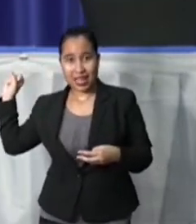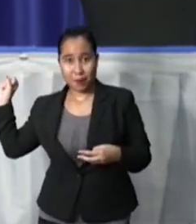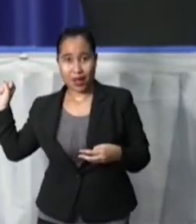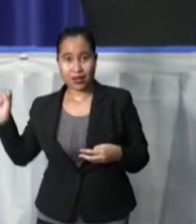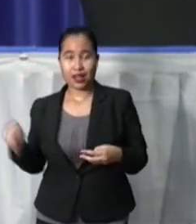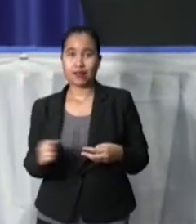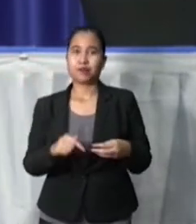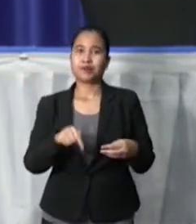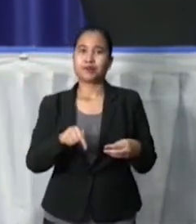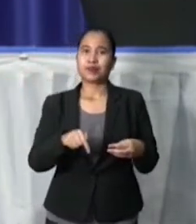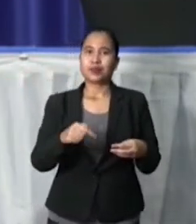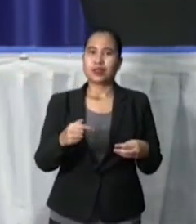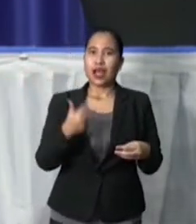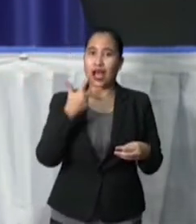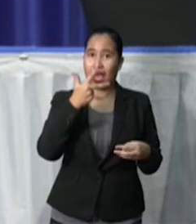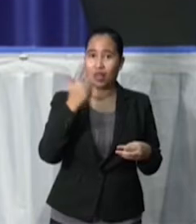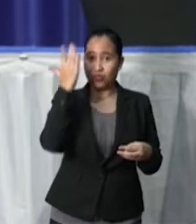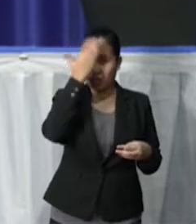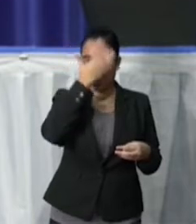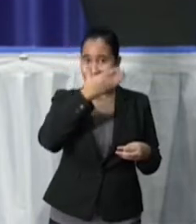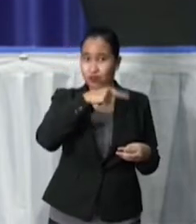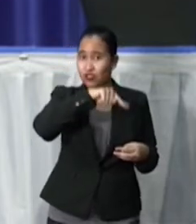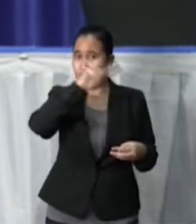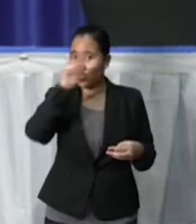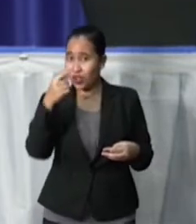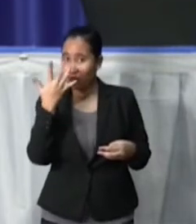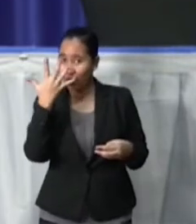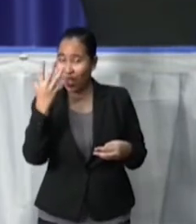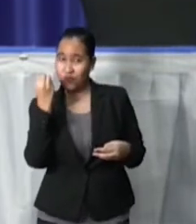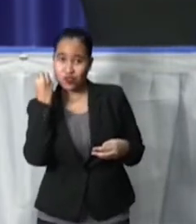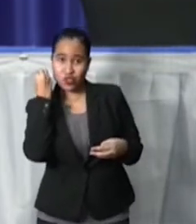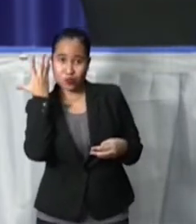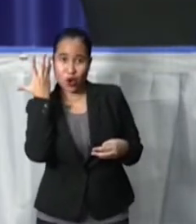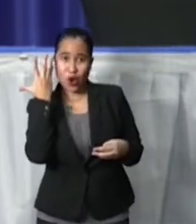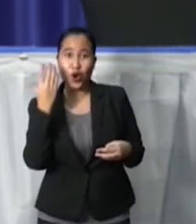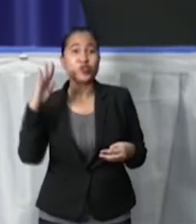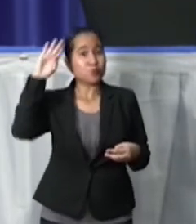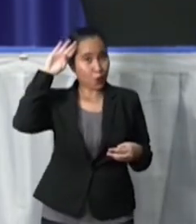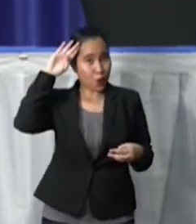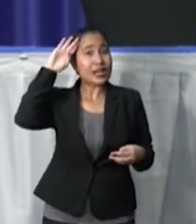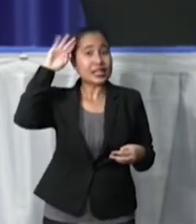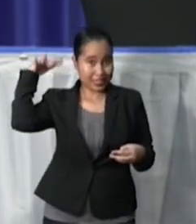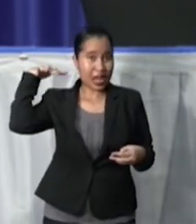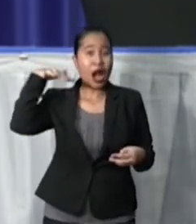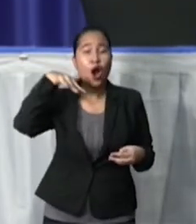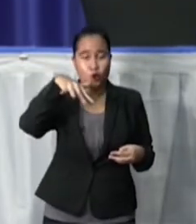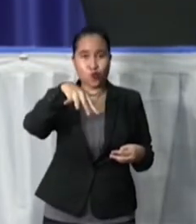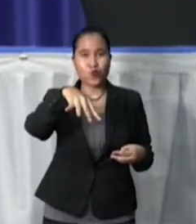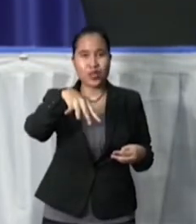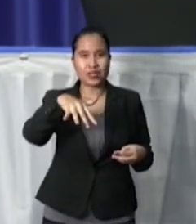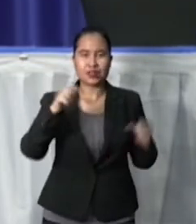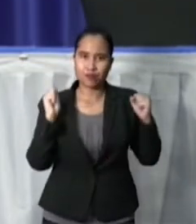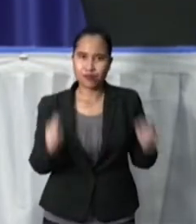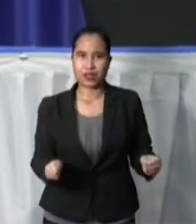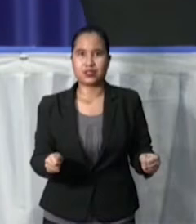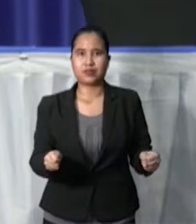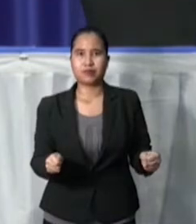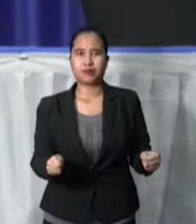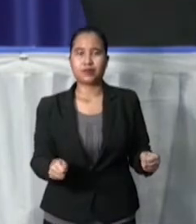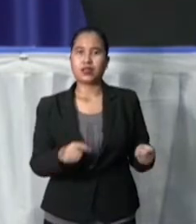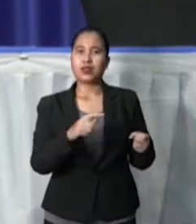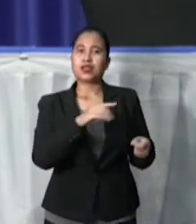in de ochtend zal de politie permanent daar zijn. Los van dus de surveillerende eenheden